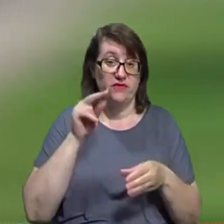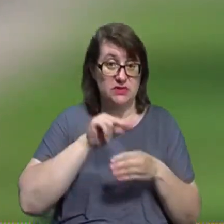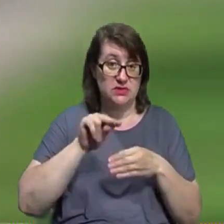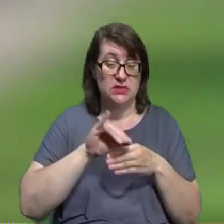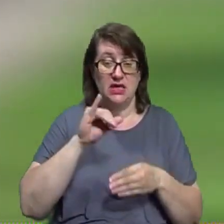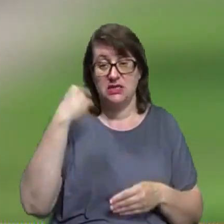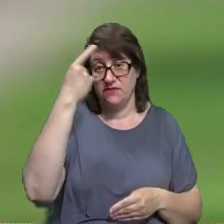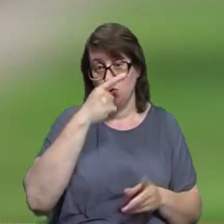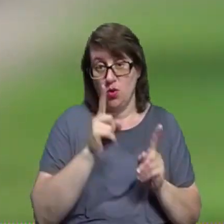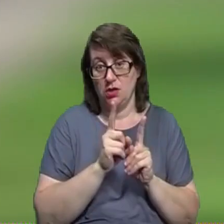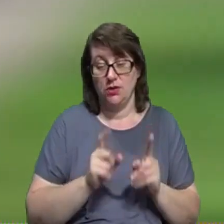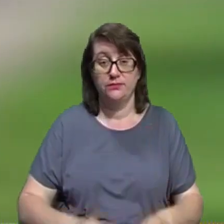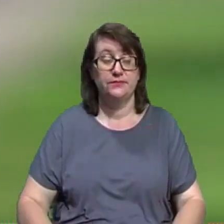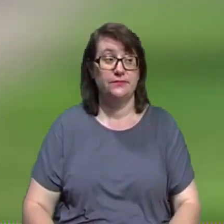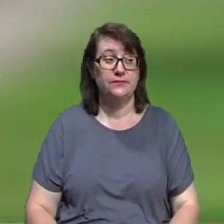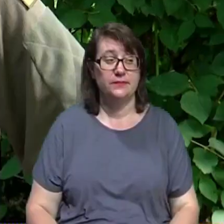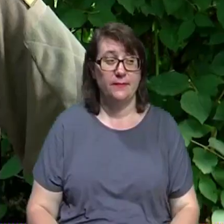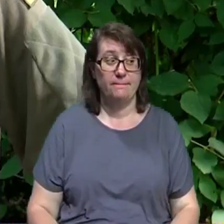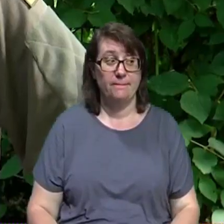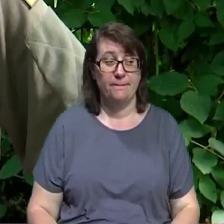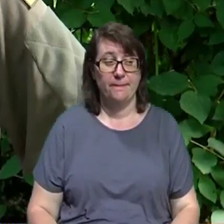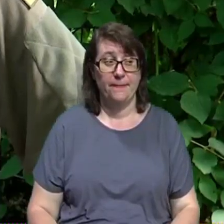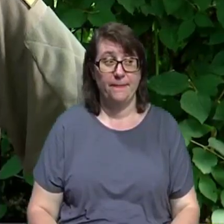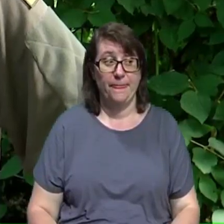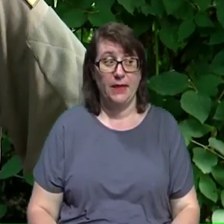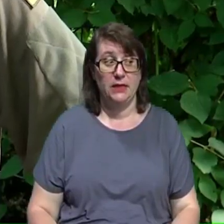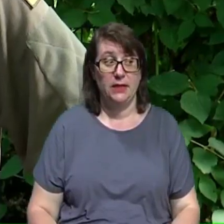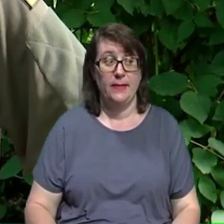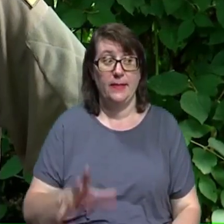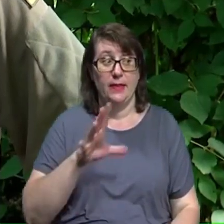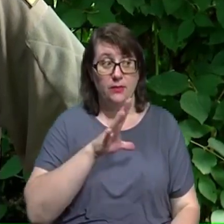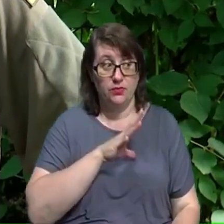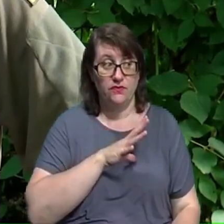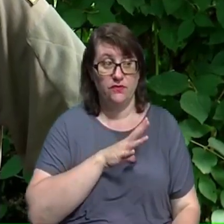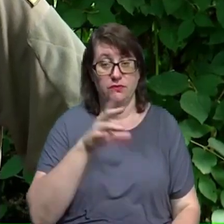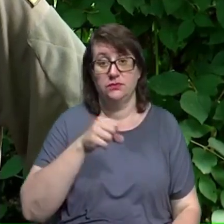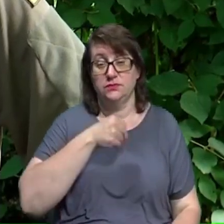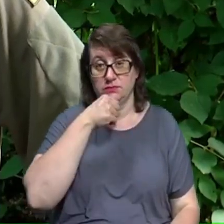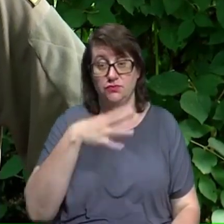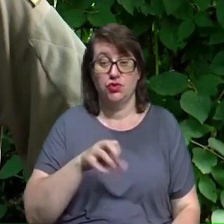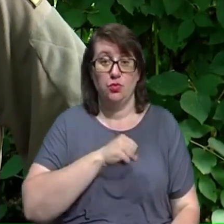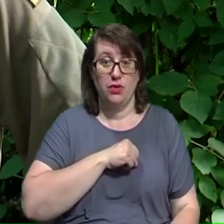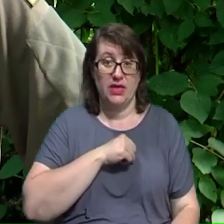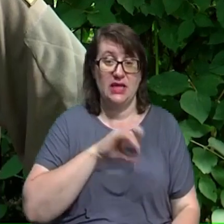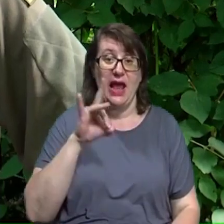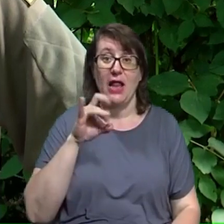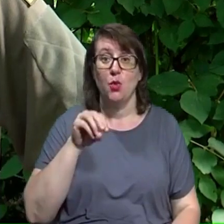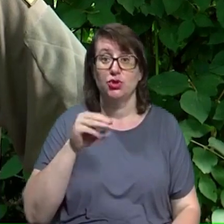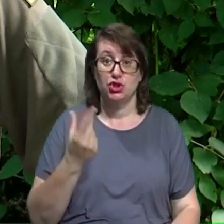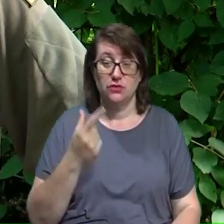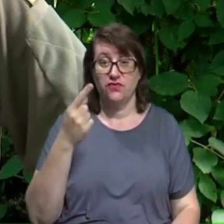Працюємо, працюємо, працюємо. Був літній боєць з Радомишля, і в нього панічні атаки